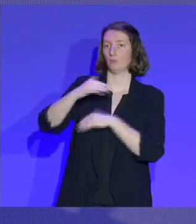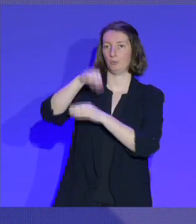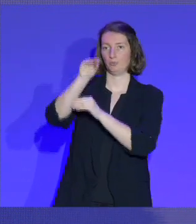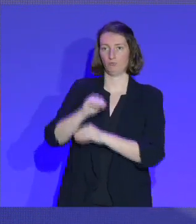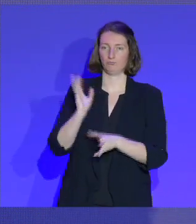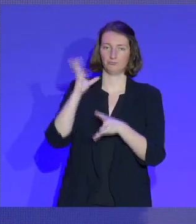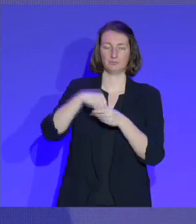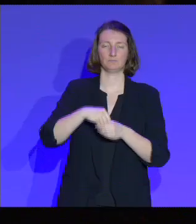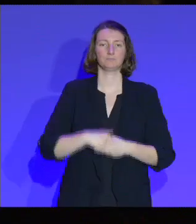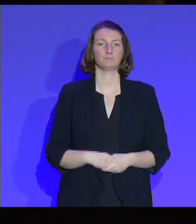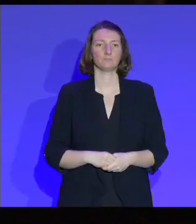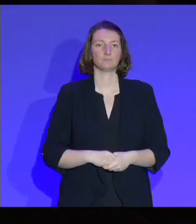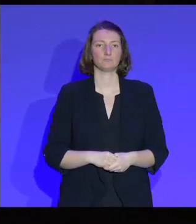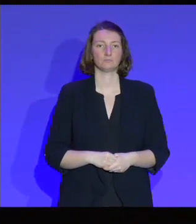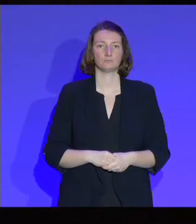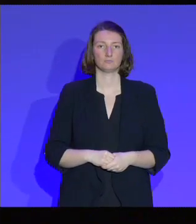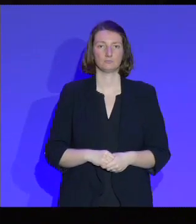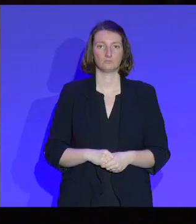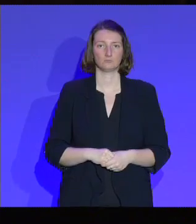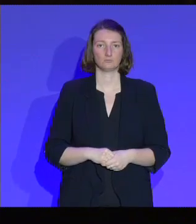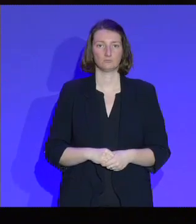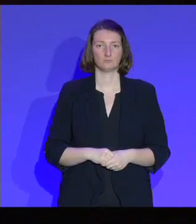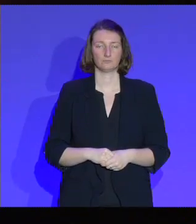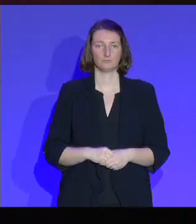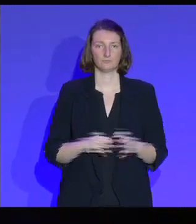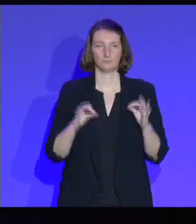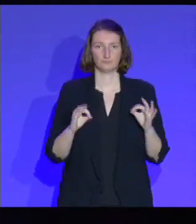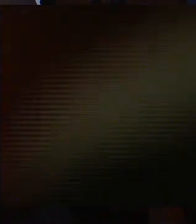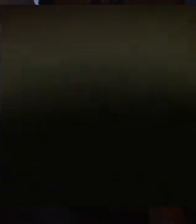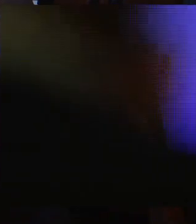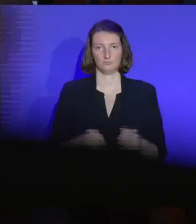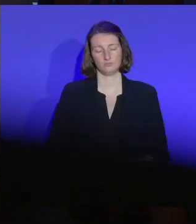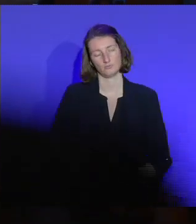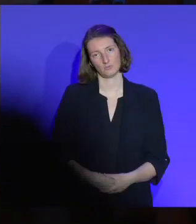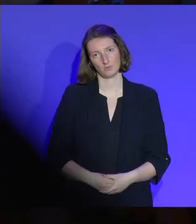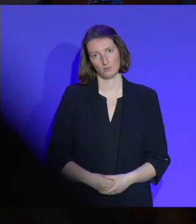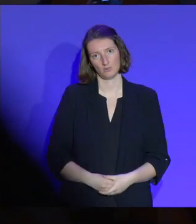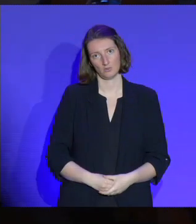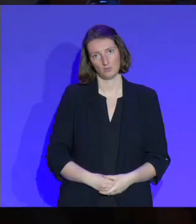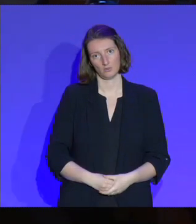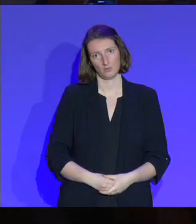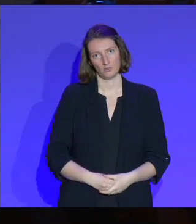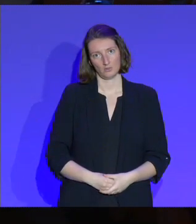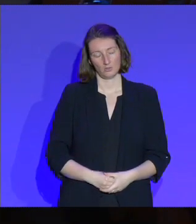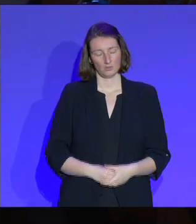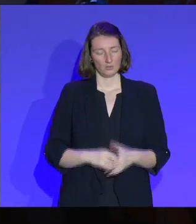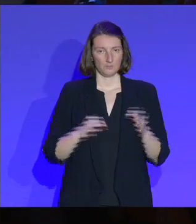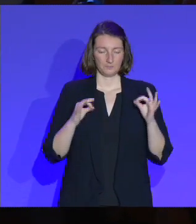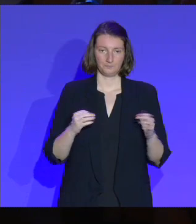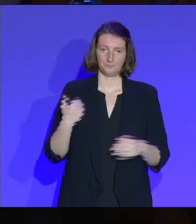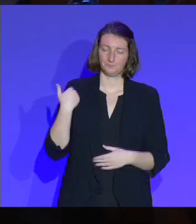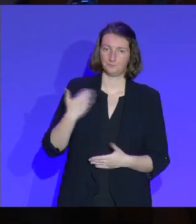On a eu un demi-boycott politique des JO de Pékin d'hiver.